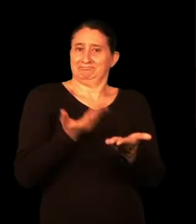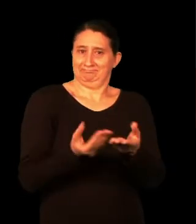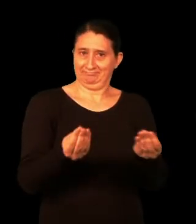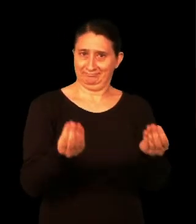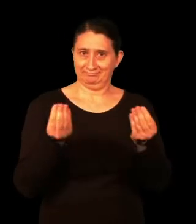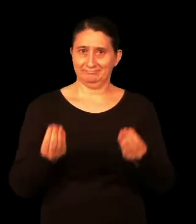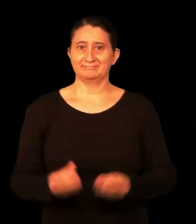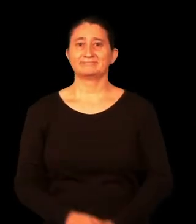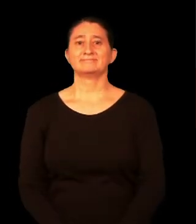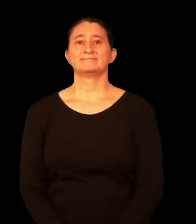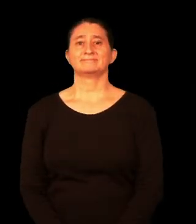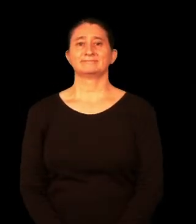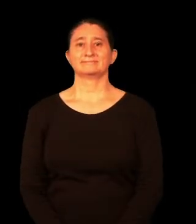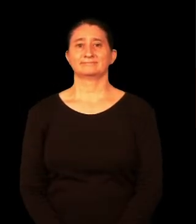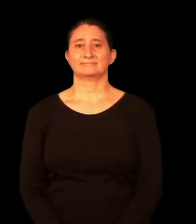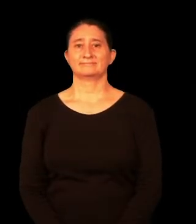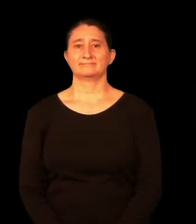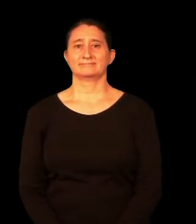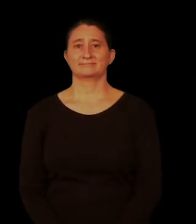jasotzea da.